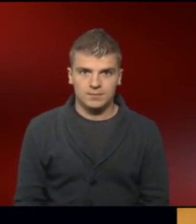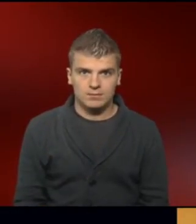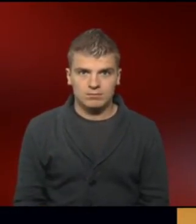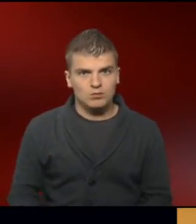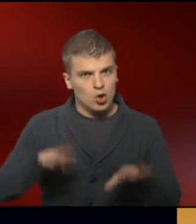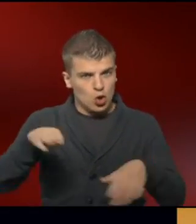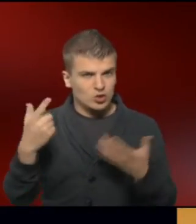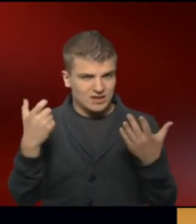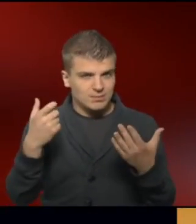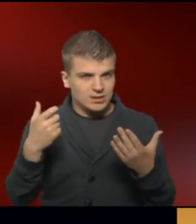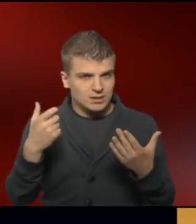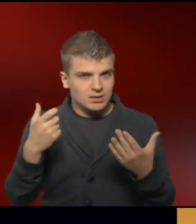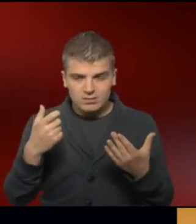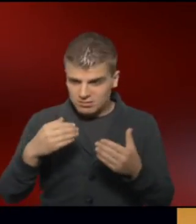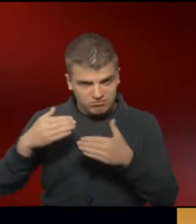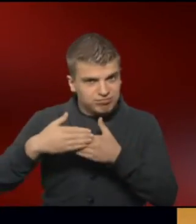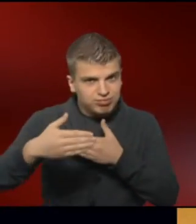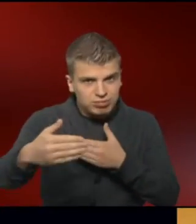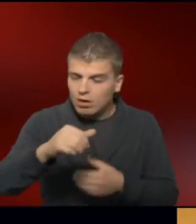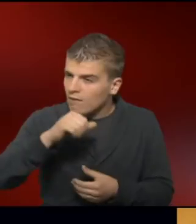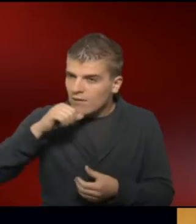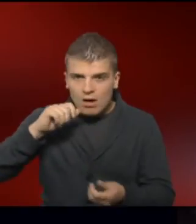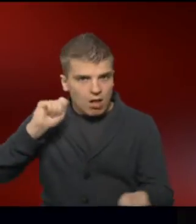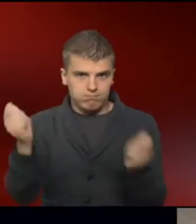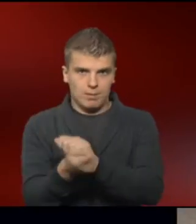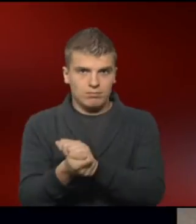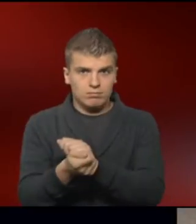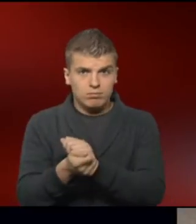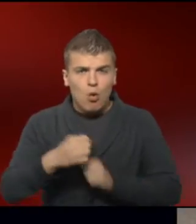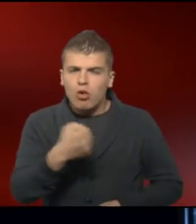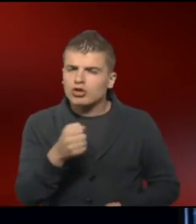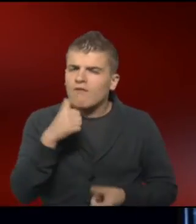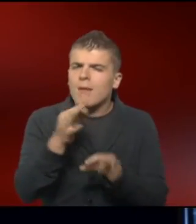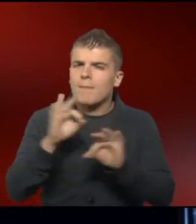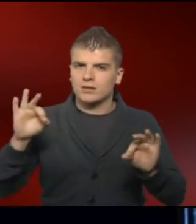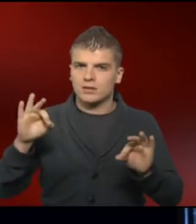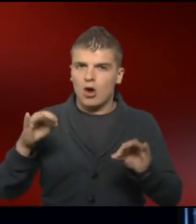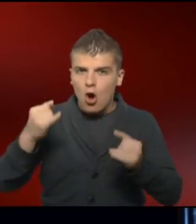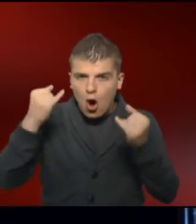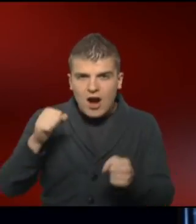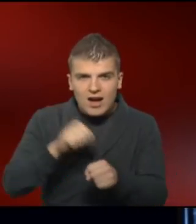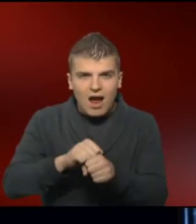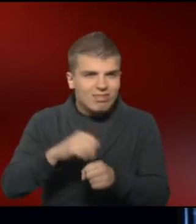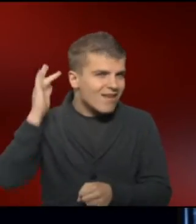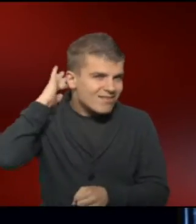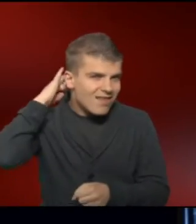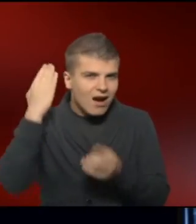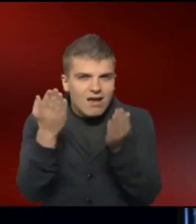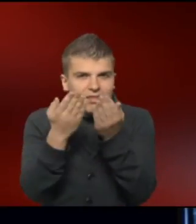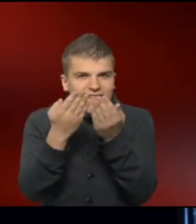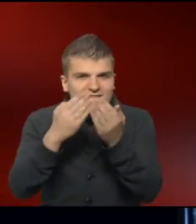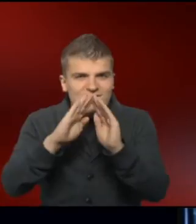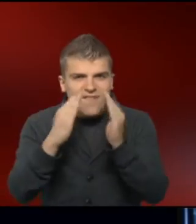den 70ern hat sich viel getan. Der Ultraschall ist besser geworden. Heute ist es möglich, damit die Dicke der Nackenfalte zu messen.